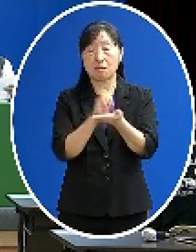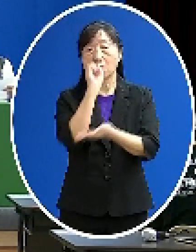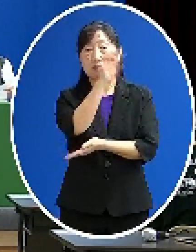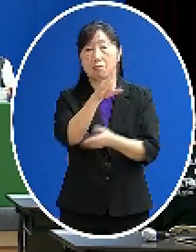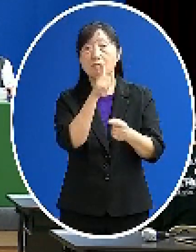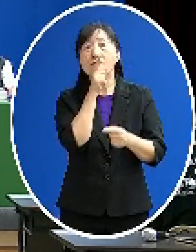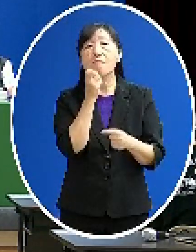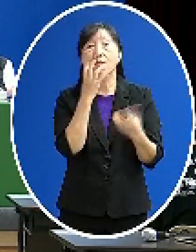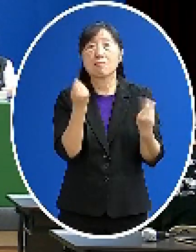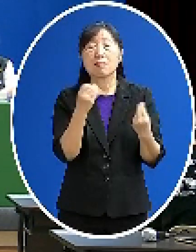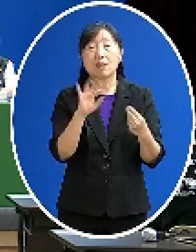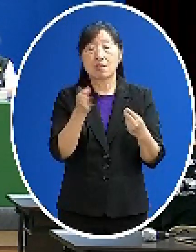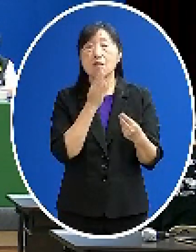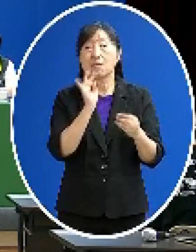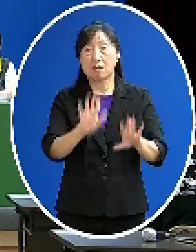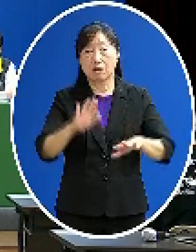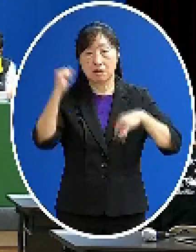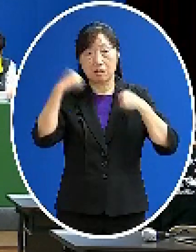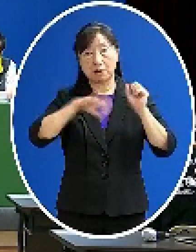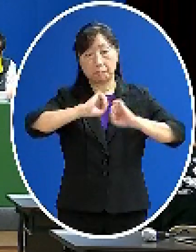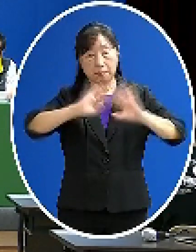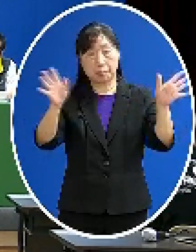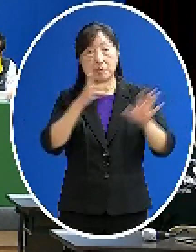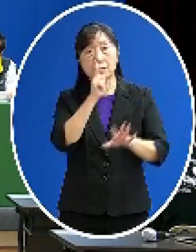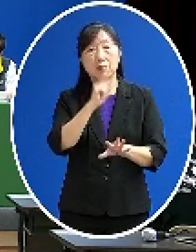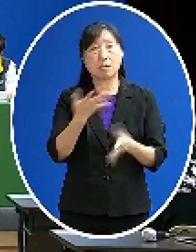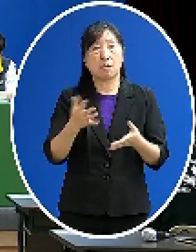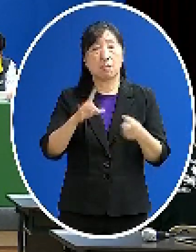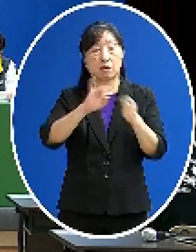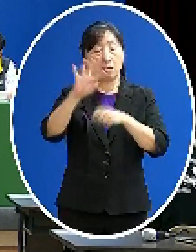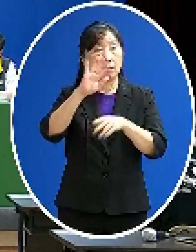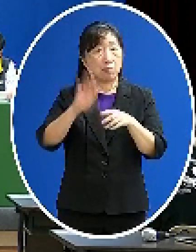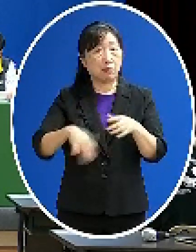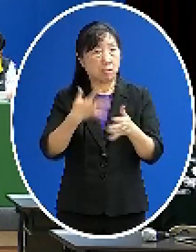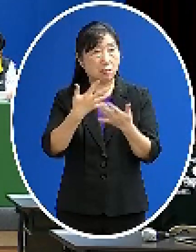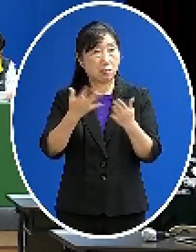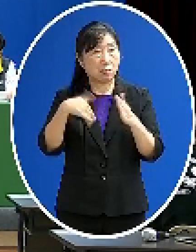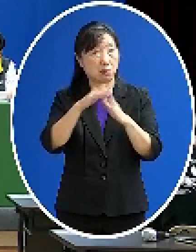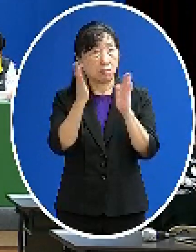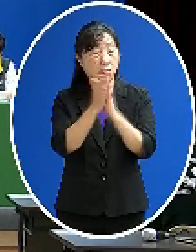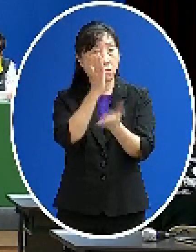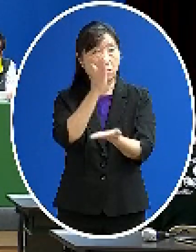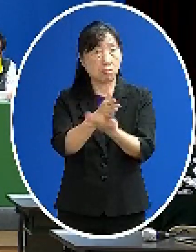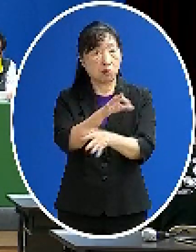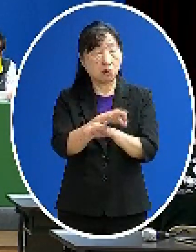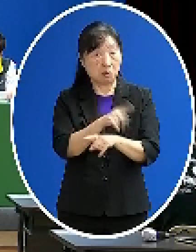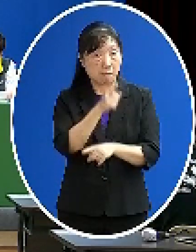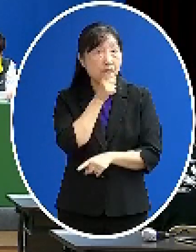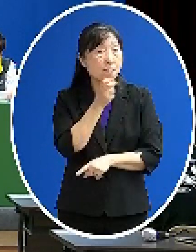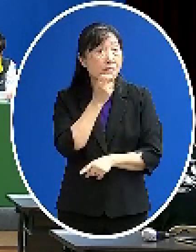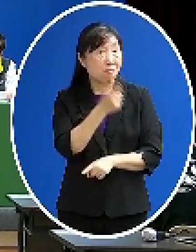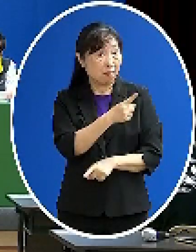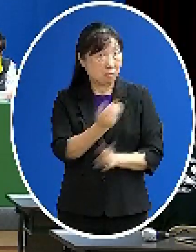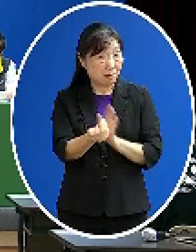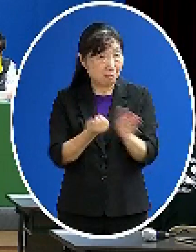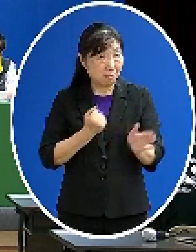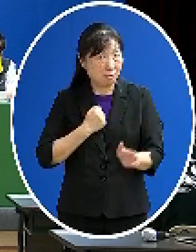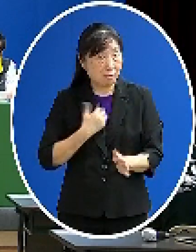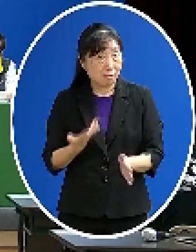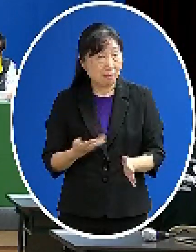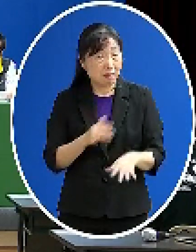行的宣佈了高中以下全部停課我們中央是有事前掌握這件事情的嗎會不會覺得讓中央很難做事 謝謝